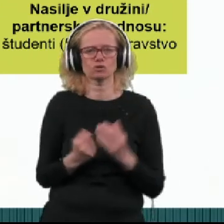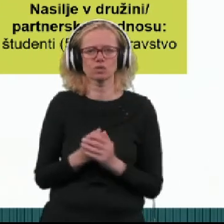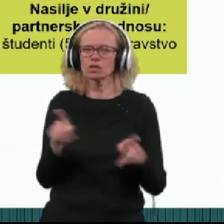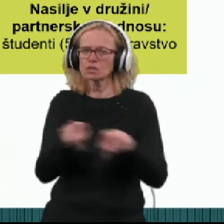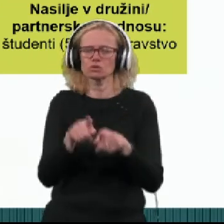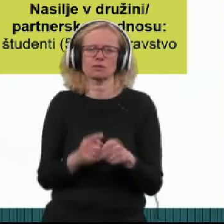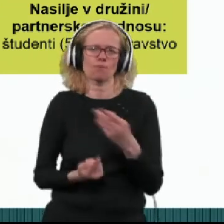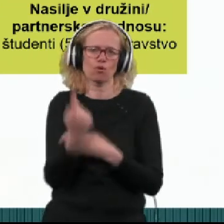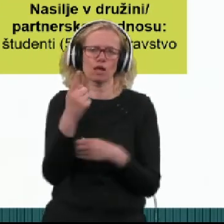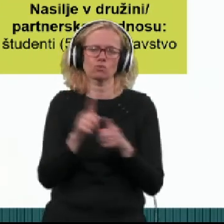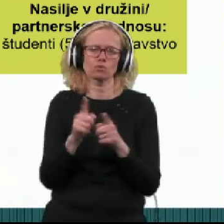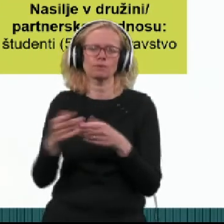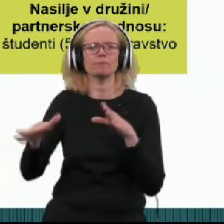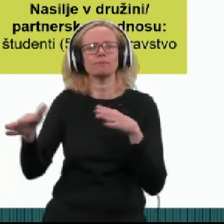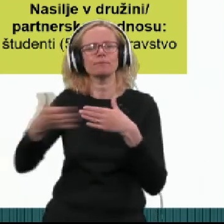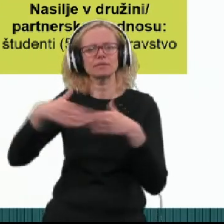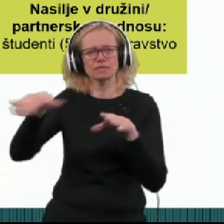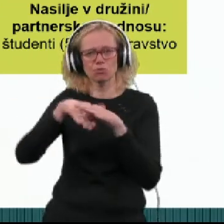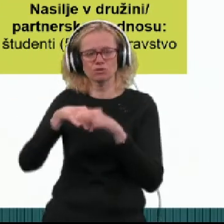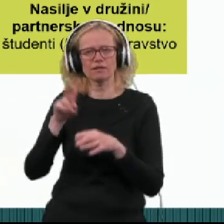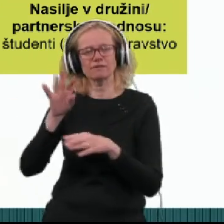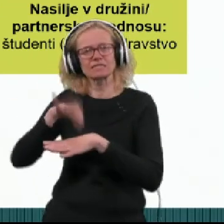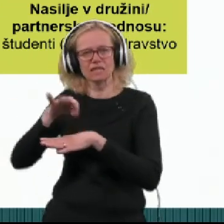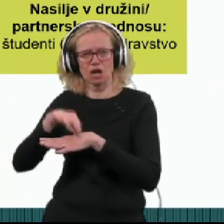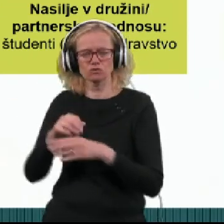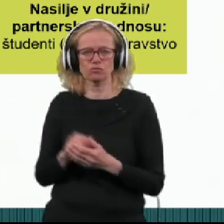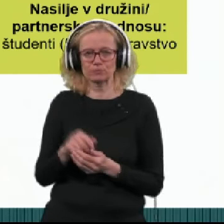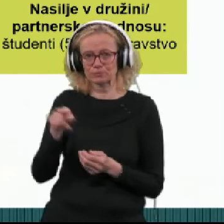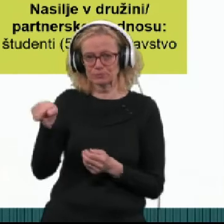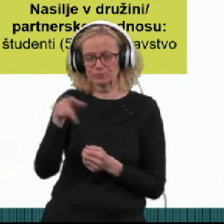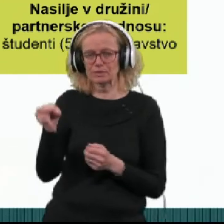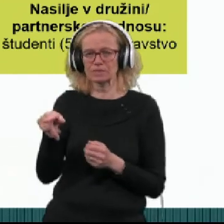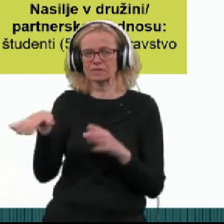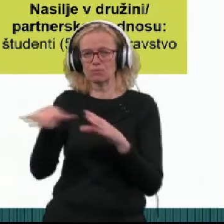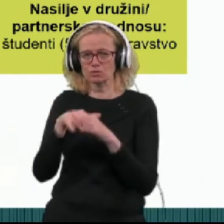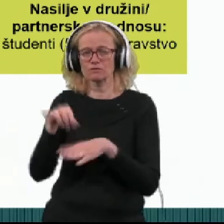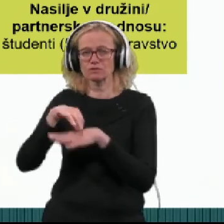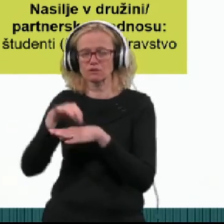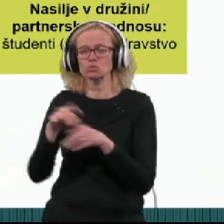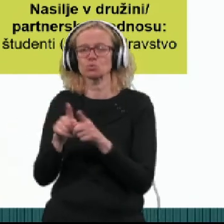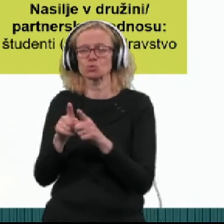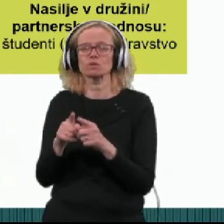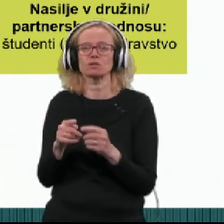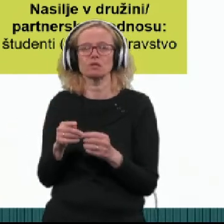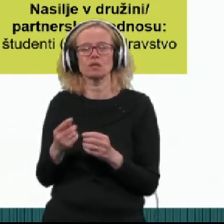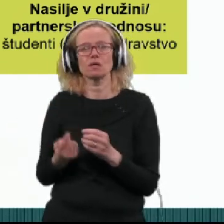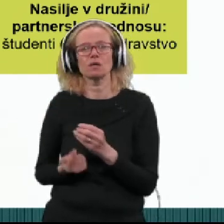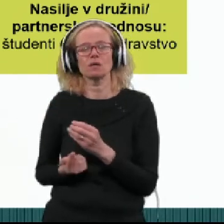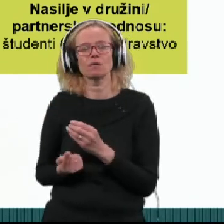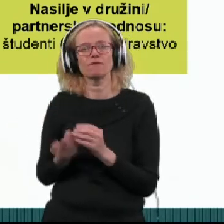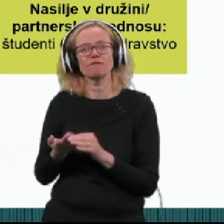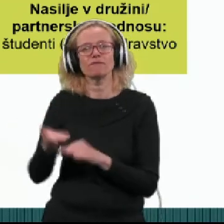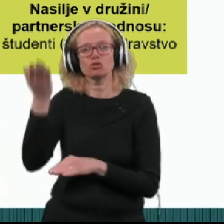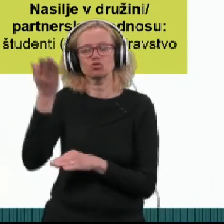pojavlja tudi pri zaposlenih v zdravstvu. Pri zaposlenih v zdravstvu pa se še v višji pojavnosti